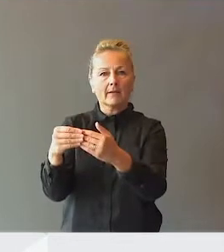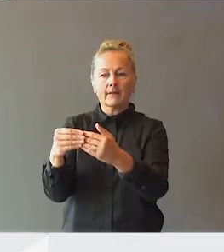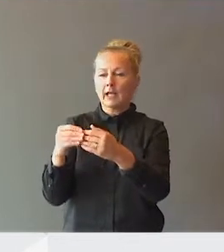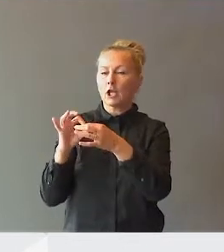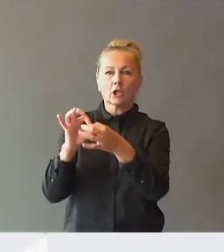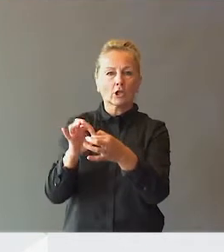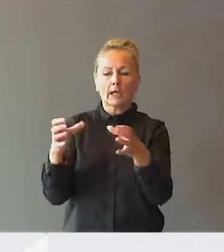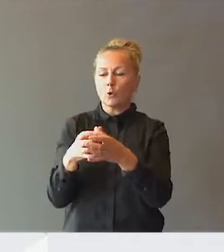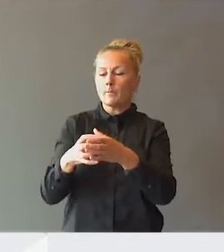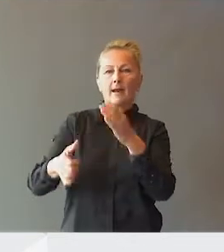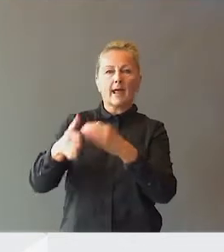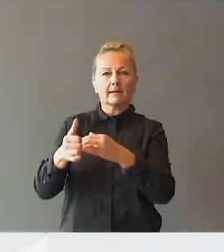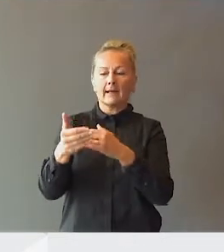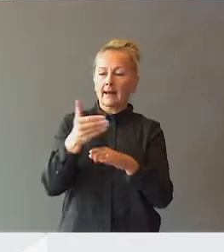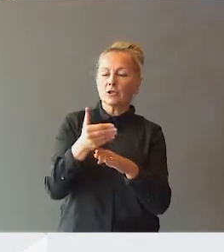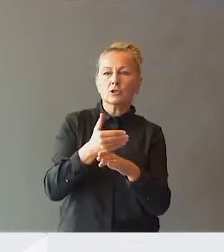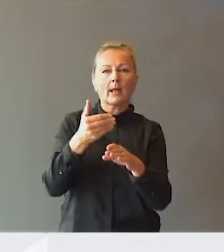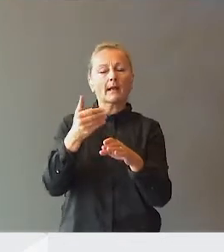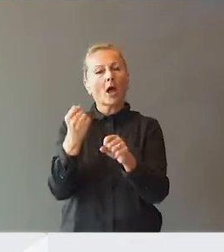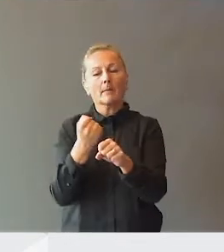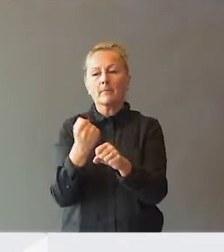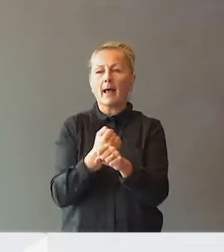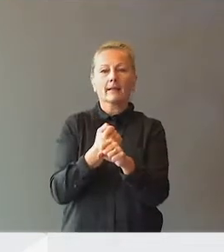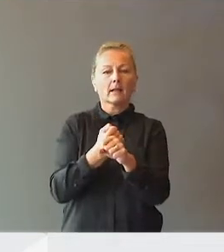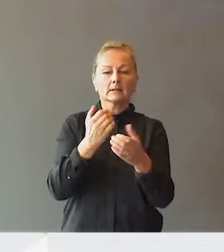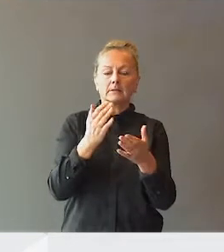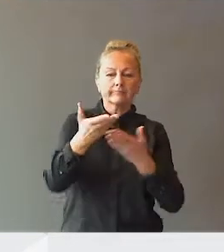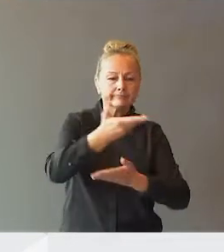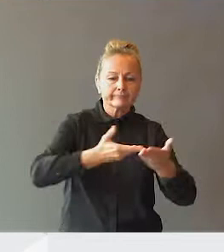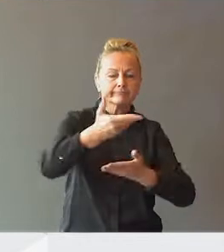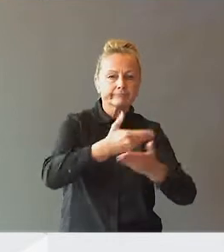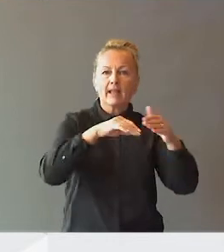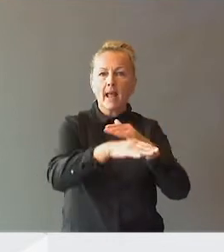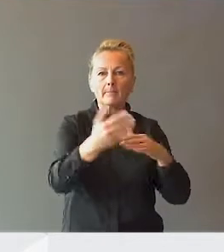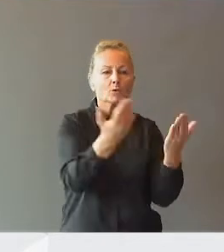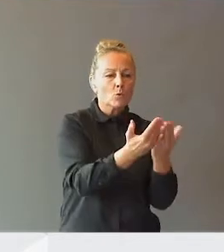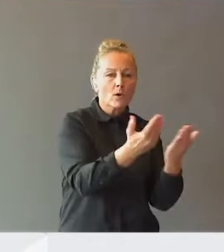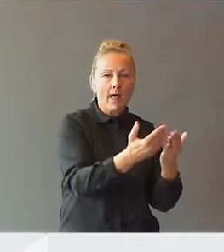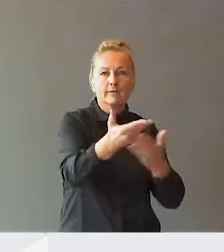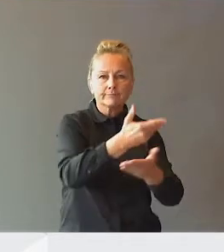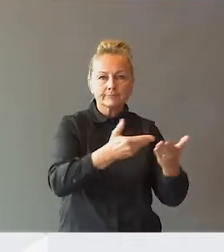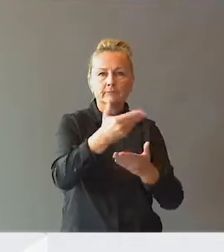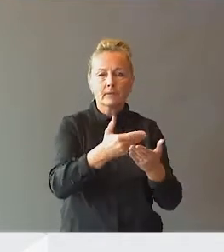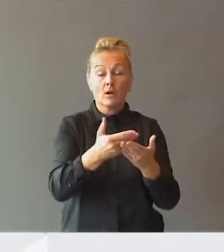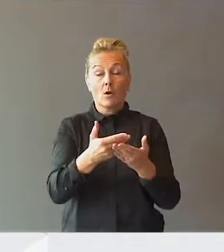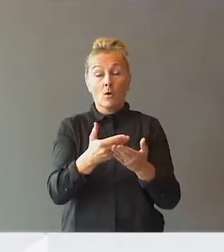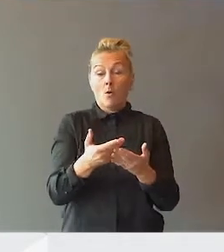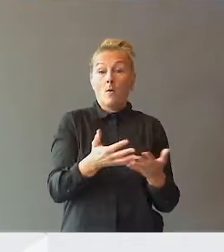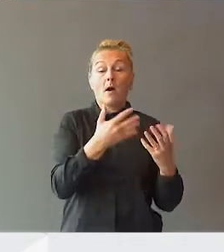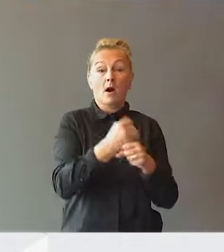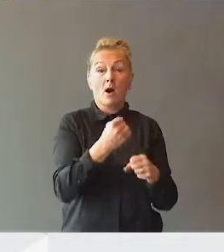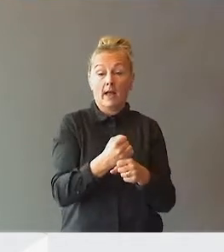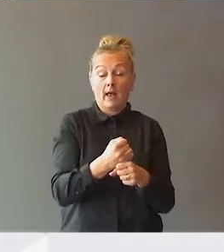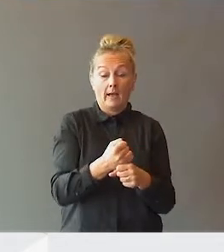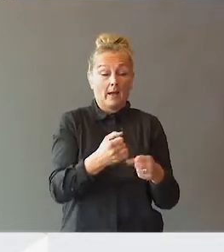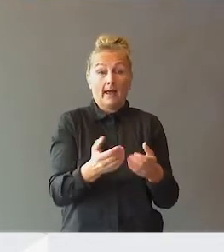gruppeledelse, det er relasjonelt arbeid, det er samarbeid mellom hjem og skole. Ja, noen ganger bærer vi relasjonen mellom hjem